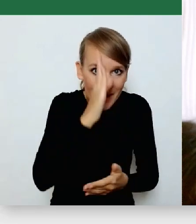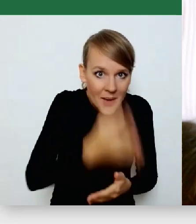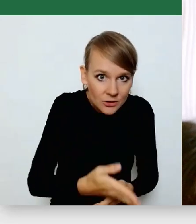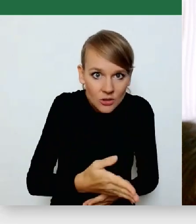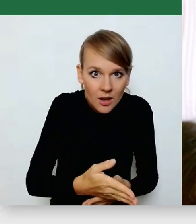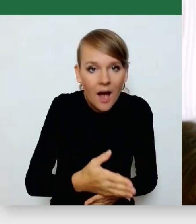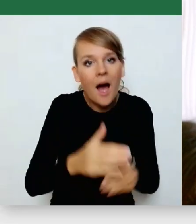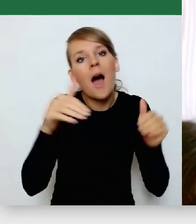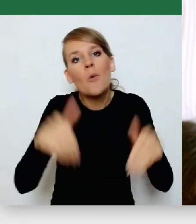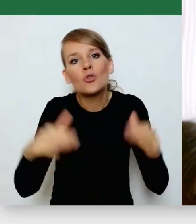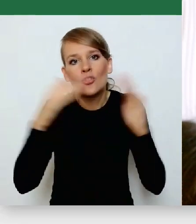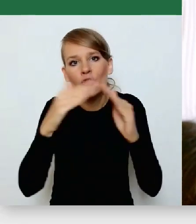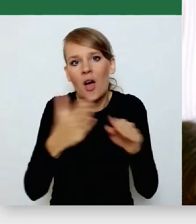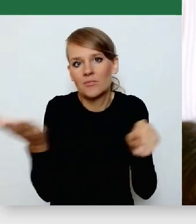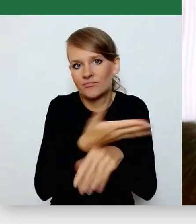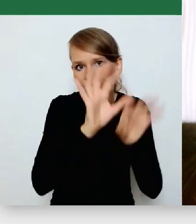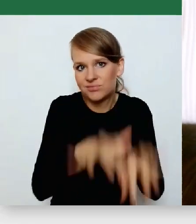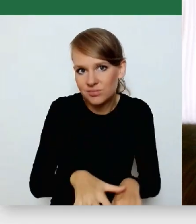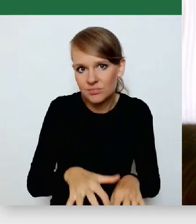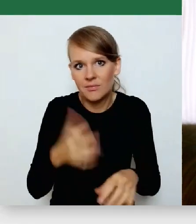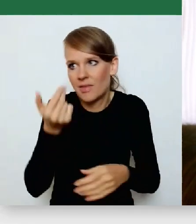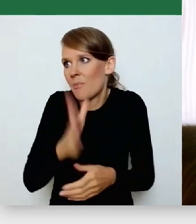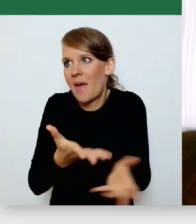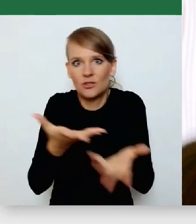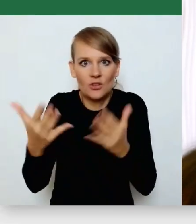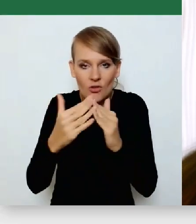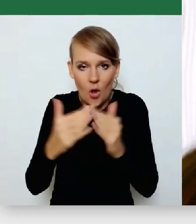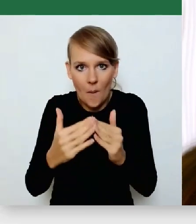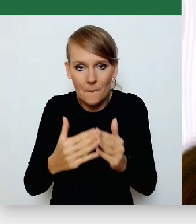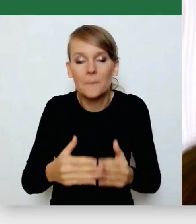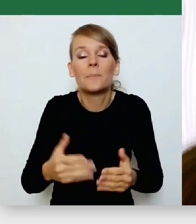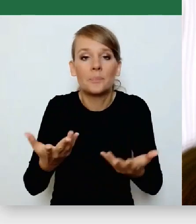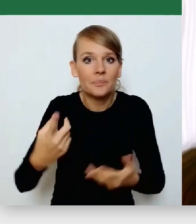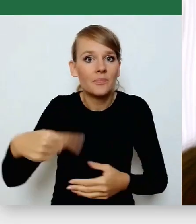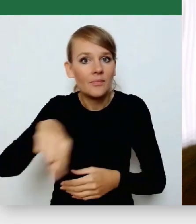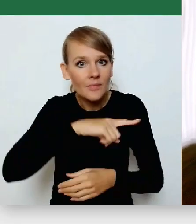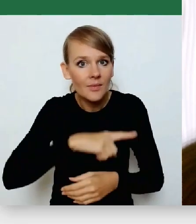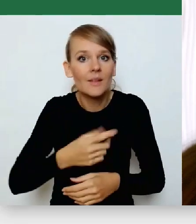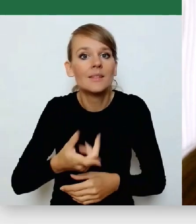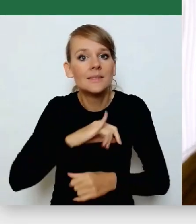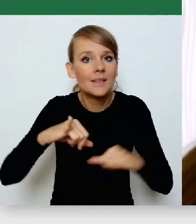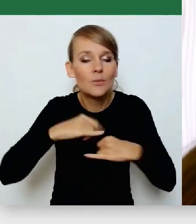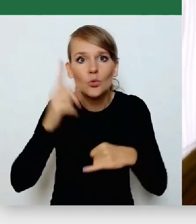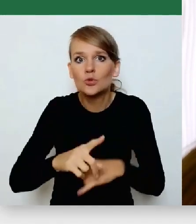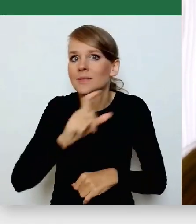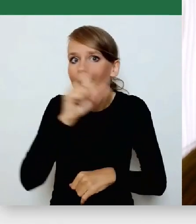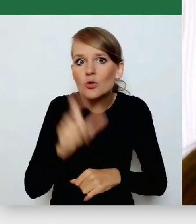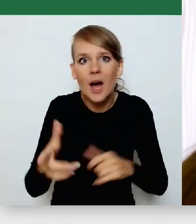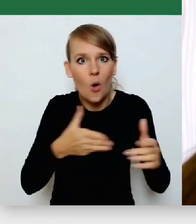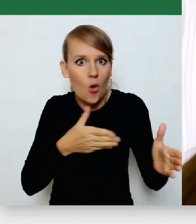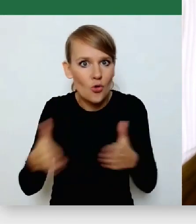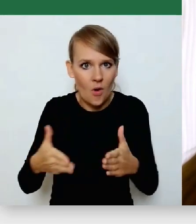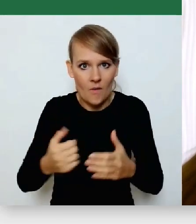I jeżeli to się nie zmieni, to my nie damy rady jako samorządu, państwu jako włodarze, być w takiej ciągłej gotowości. Bo przecież jest